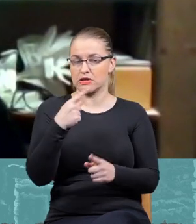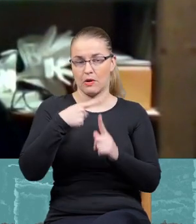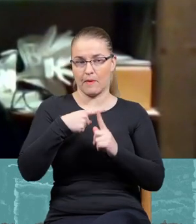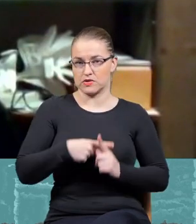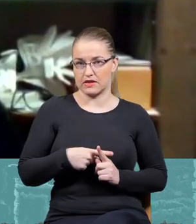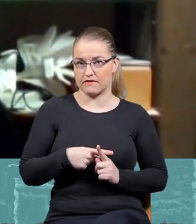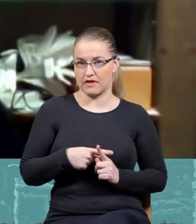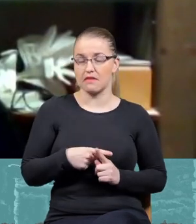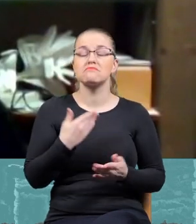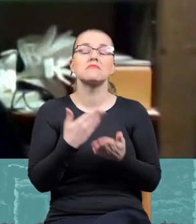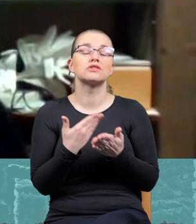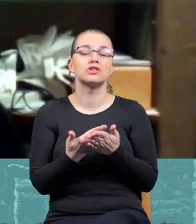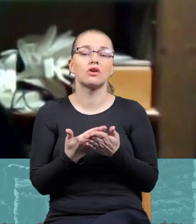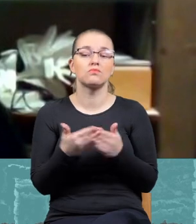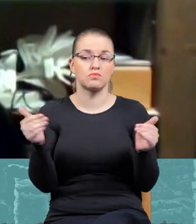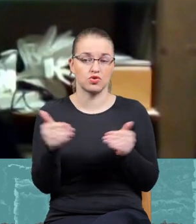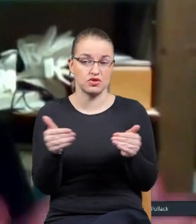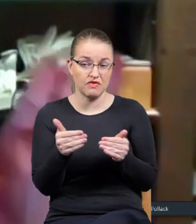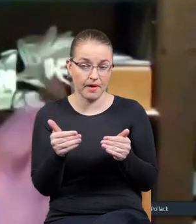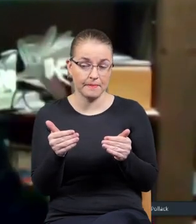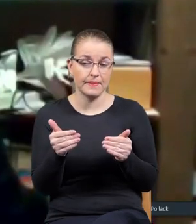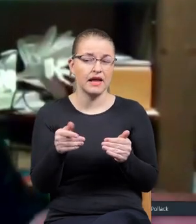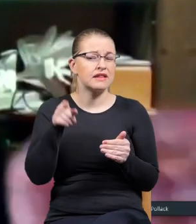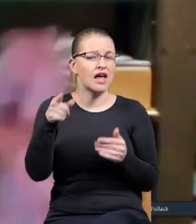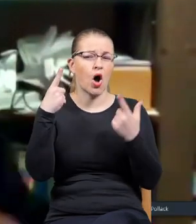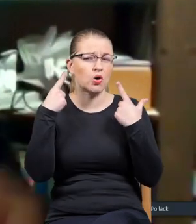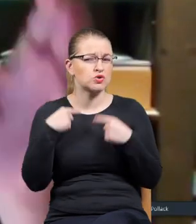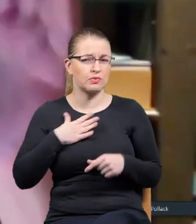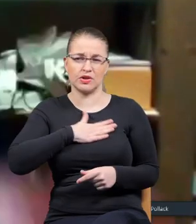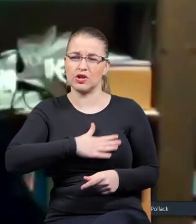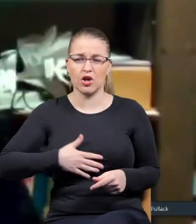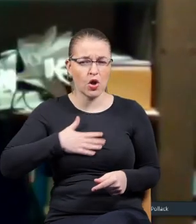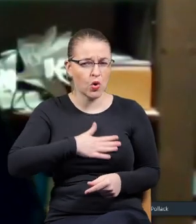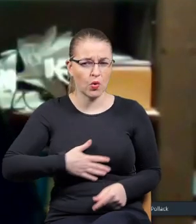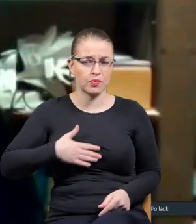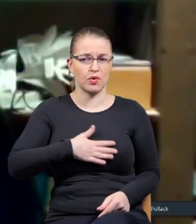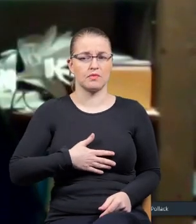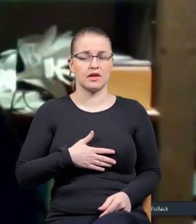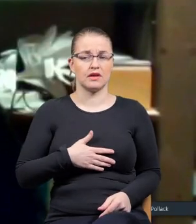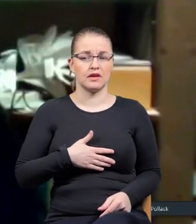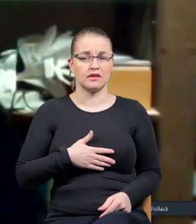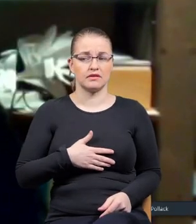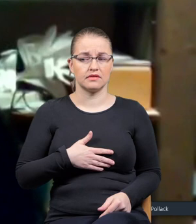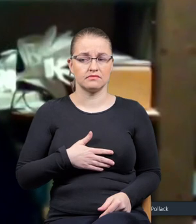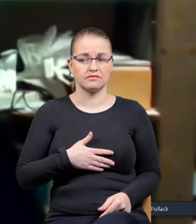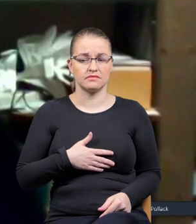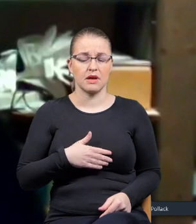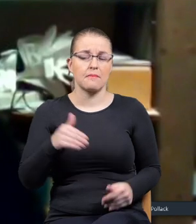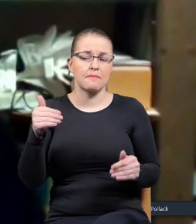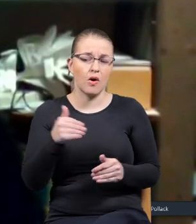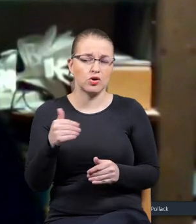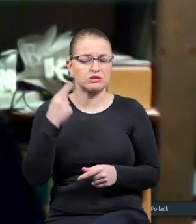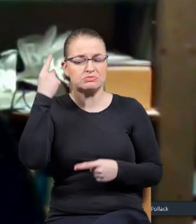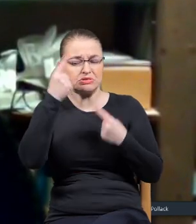To jest możliwe dlatego, tamci ludzie, którzy tego nie lubią, którzy mnie właśnie jakieś kalące